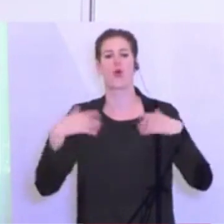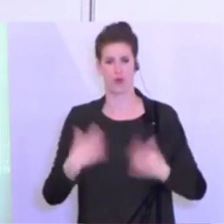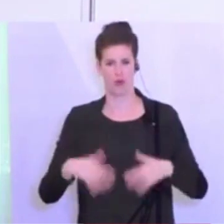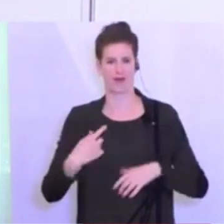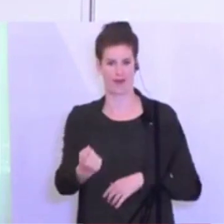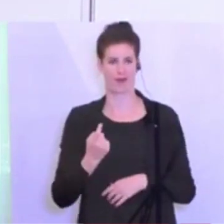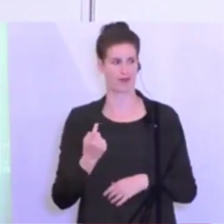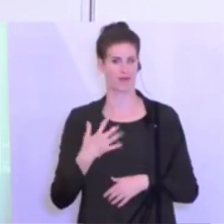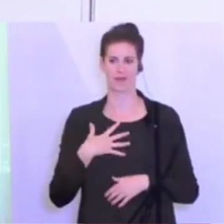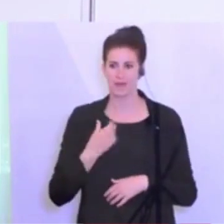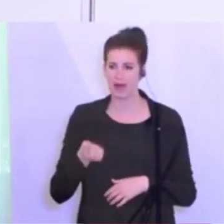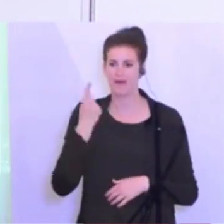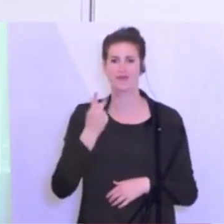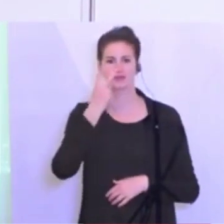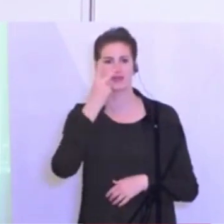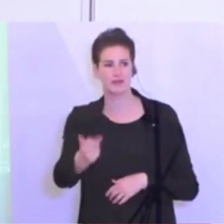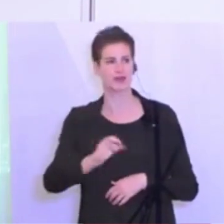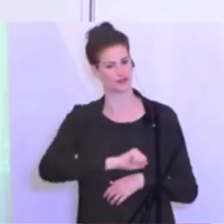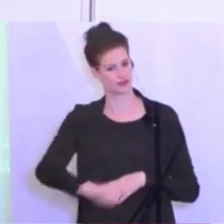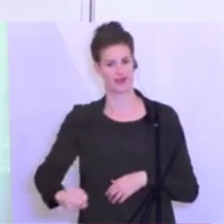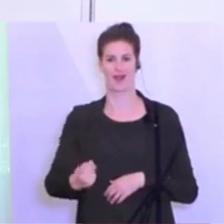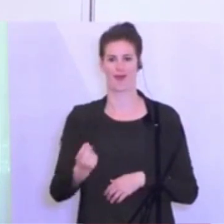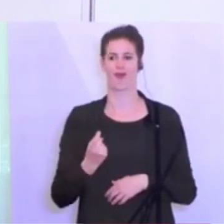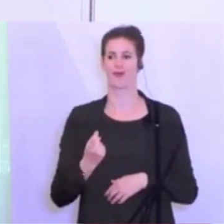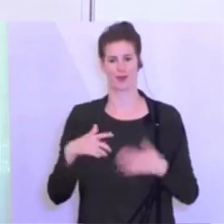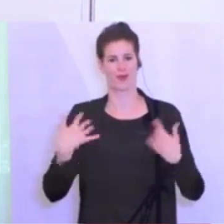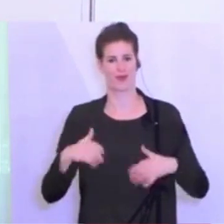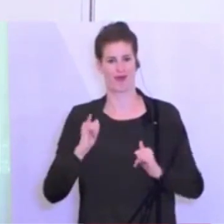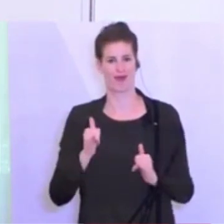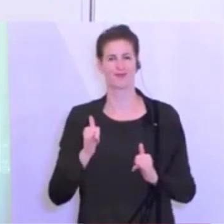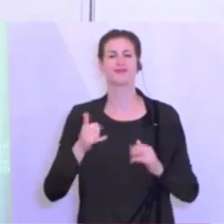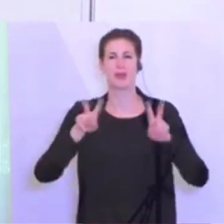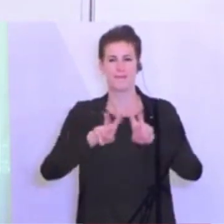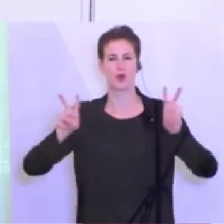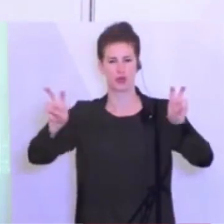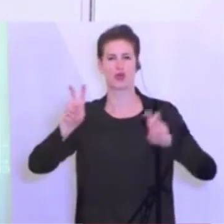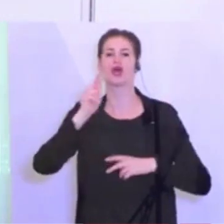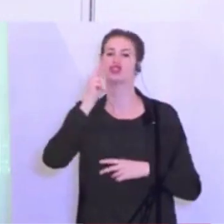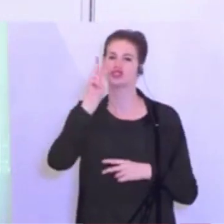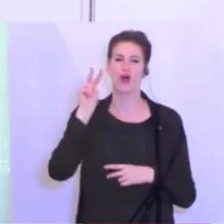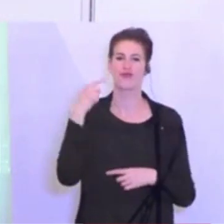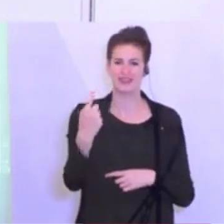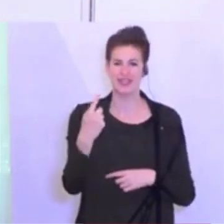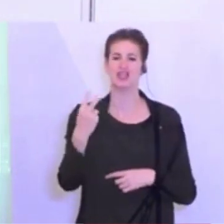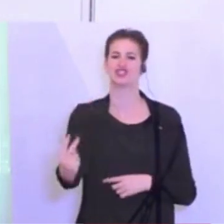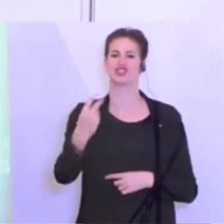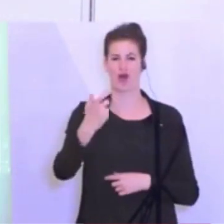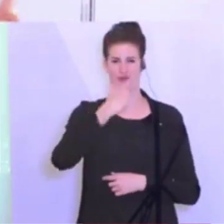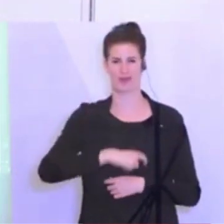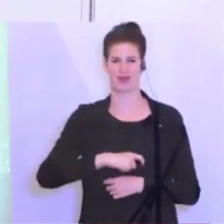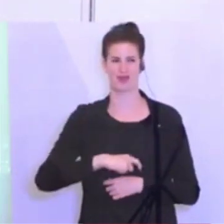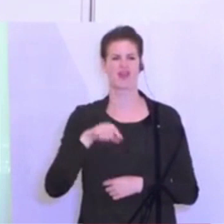gegangen als geglaubt. Das Motto, schau auf dich, schau auf mich, war wesentlich mehr als ein